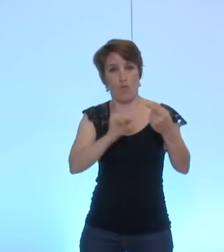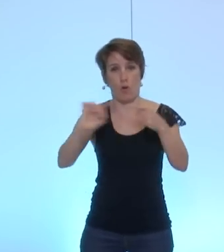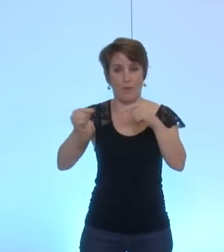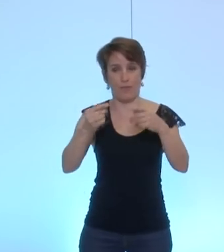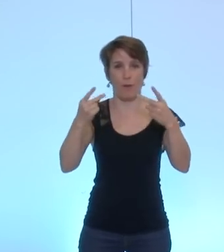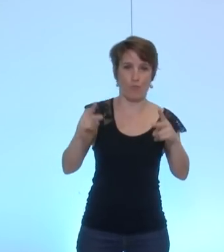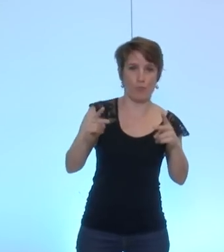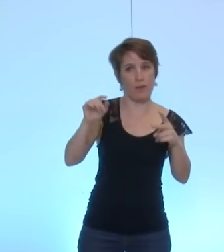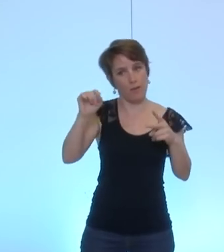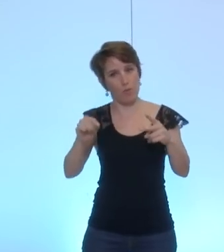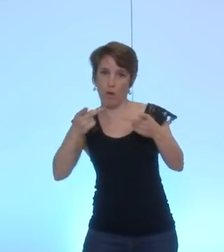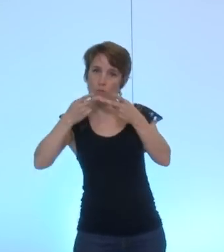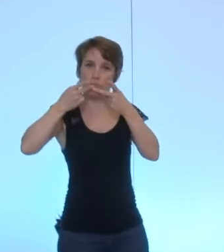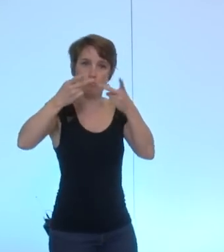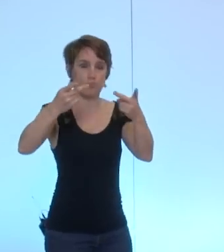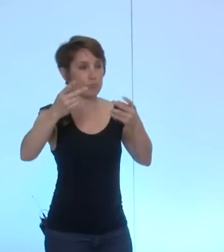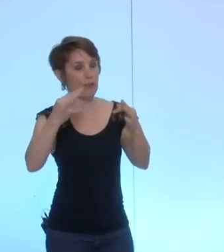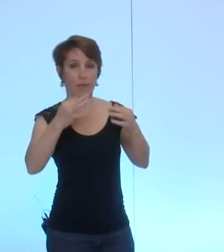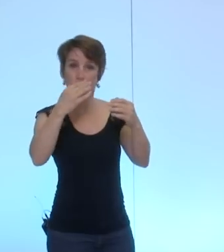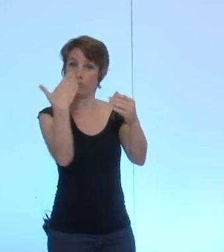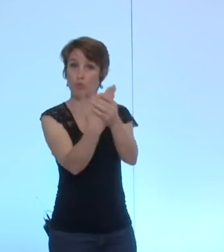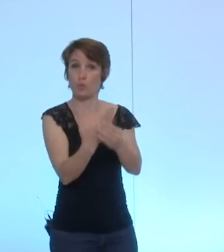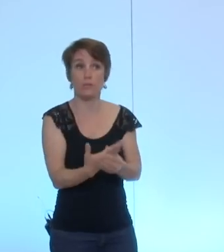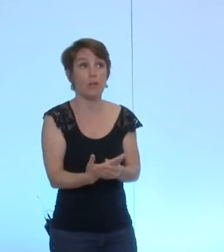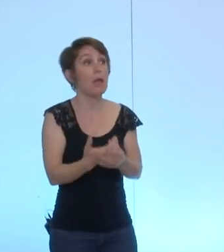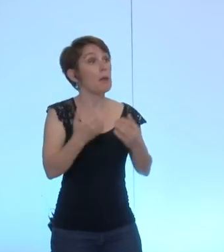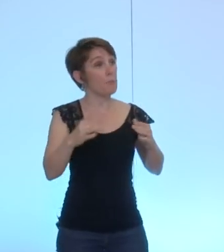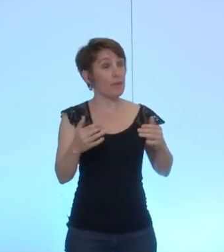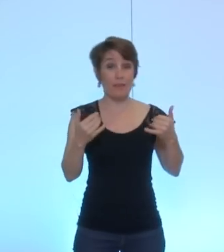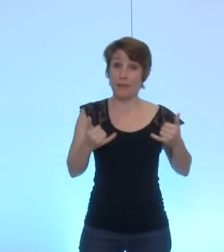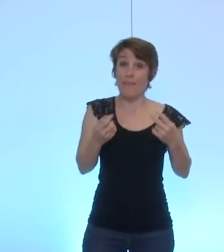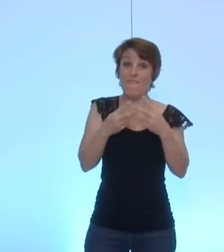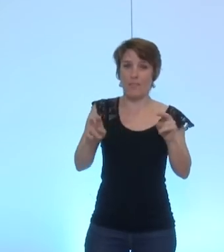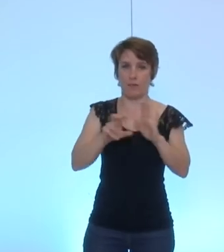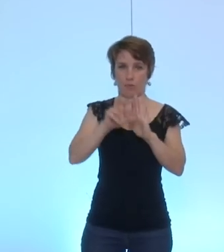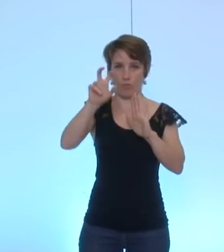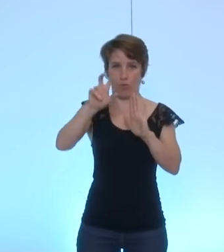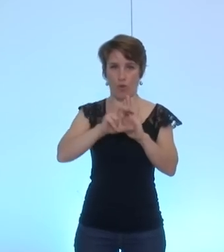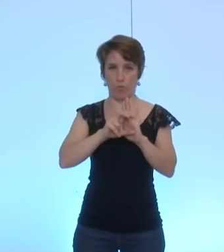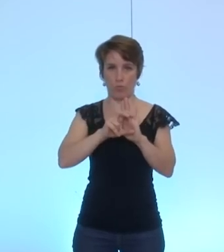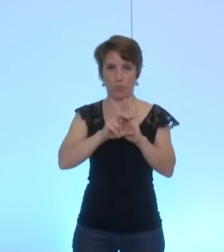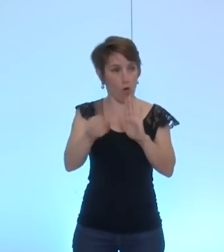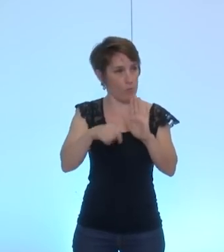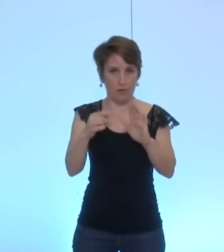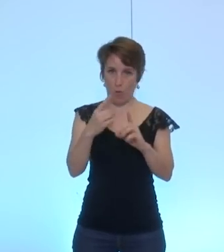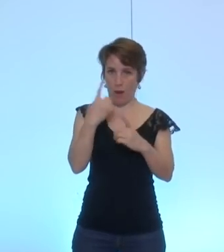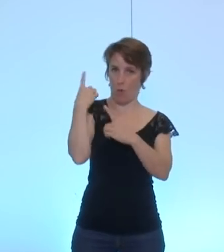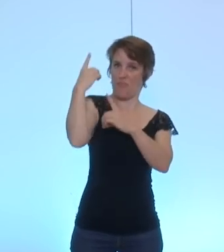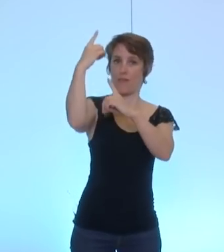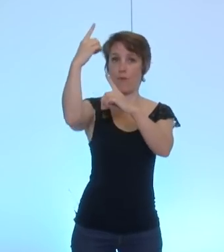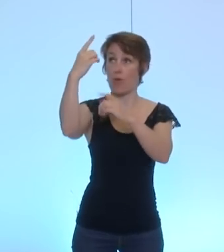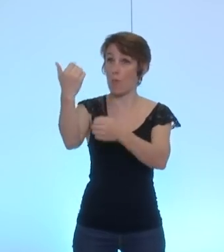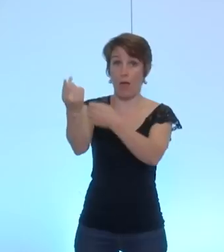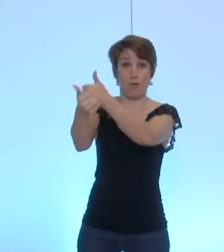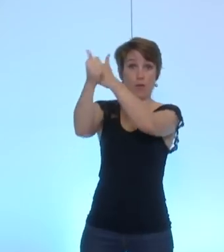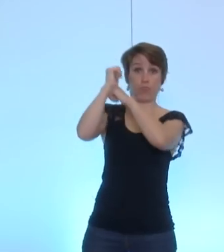sur les questions qui étaient posées. Par contre, la ville, de fait, se défend quand elle